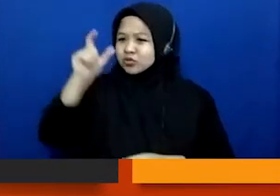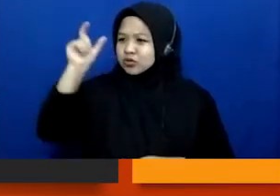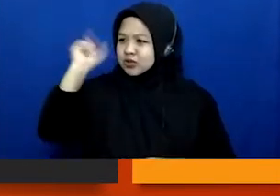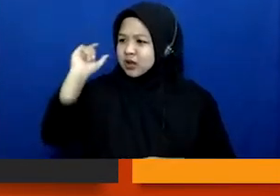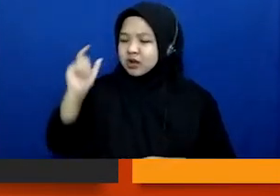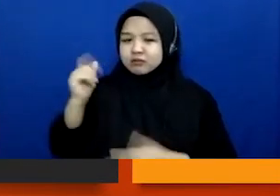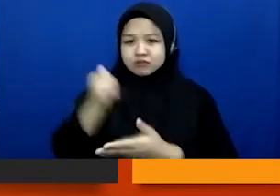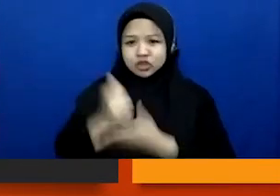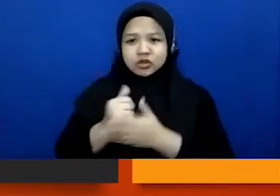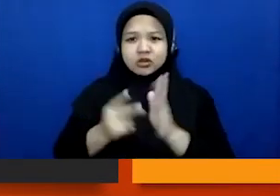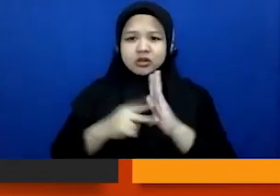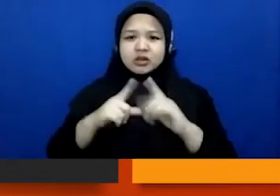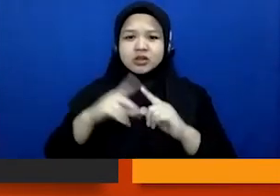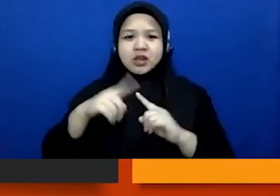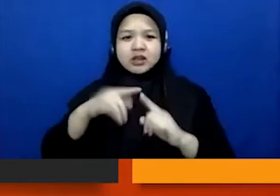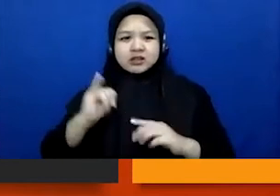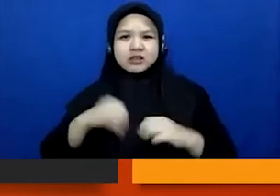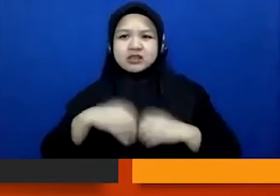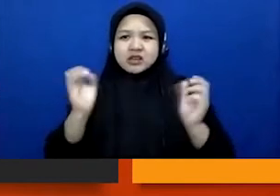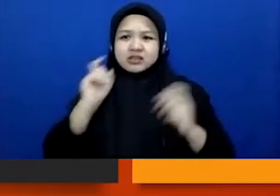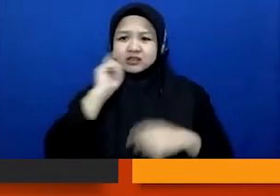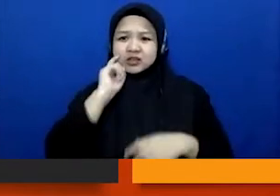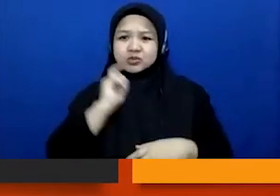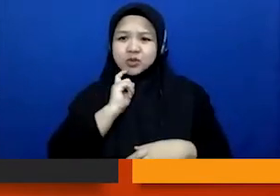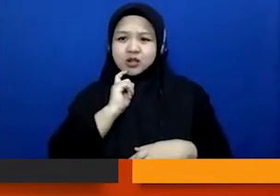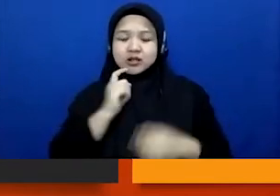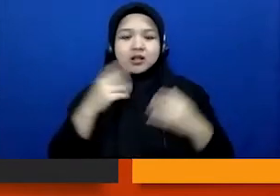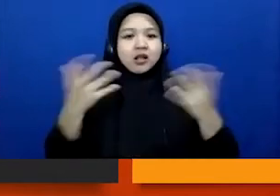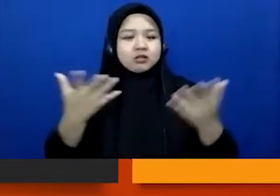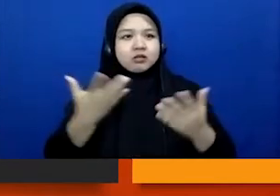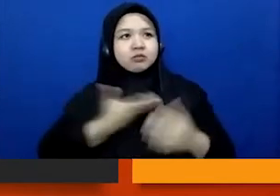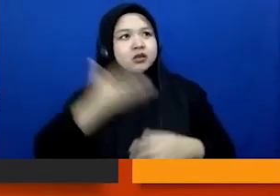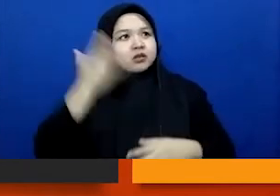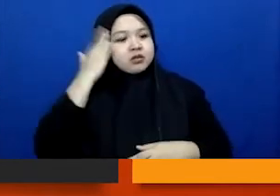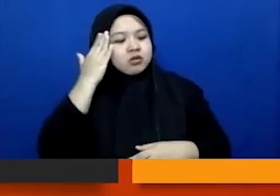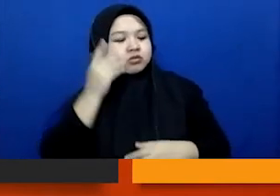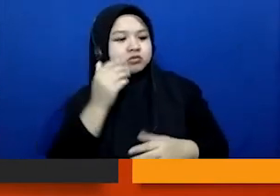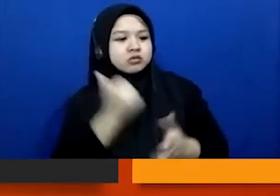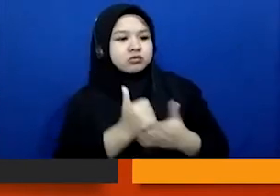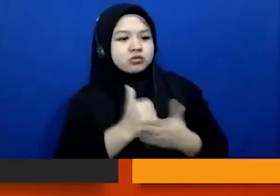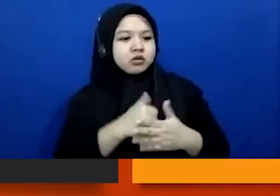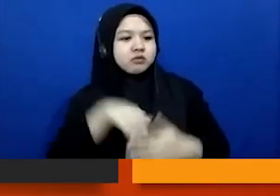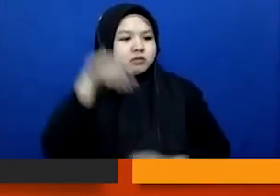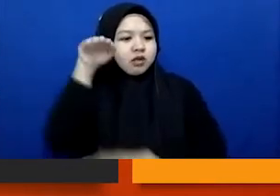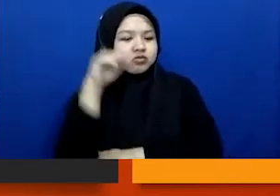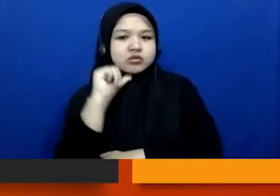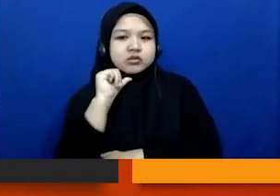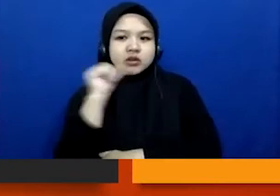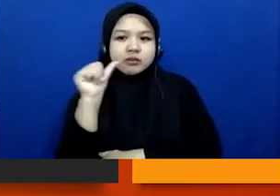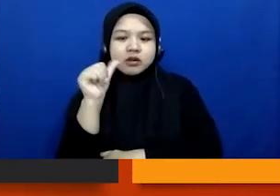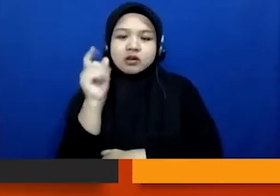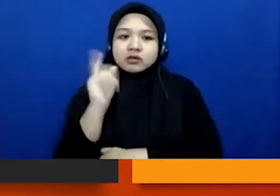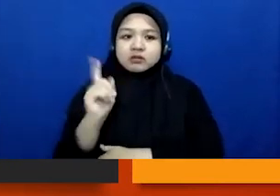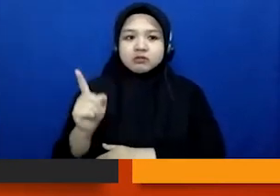memang mengalami kekerasan seksual. Atau ingin tahu siapa sebenarnya pelakunya gitu kan. Karena